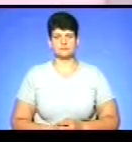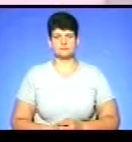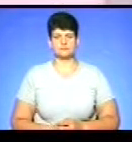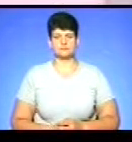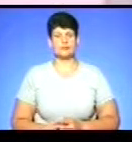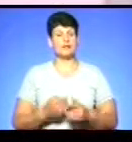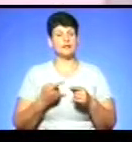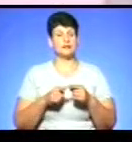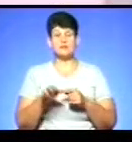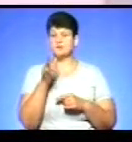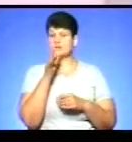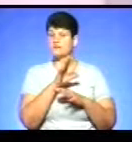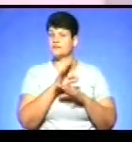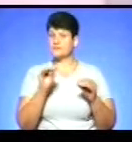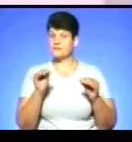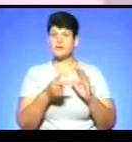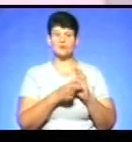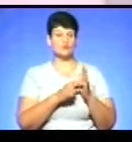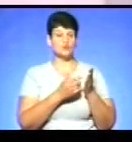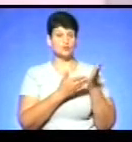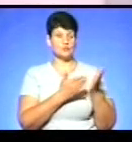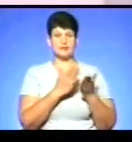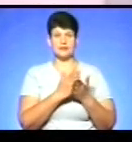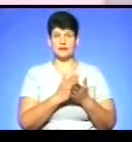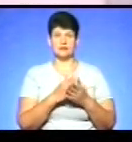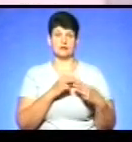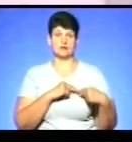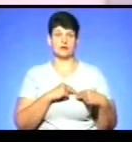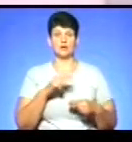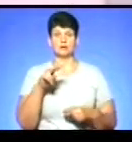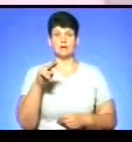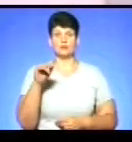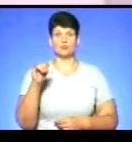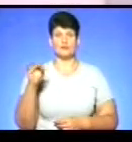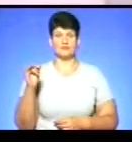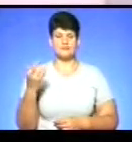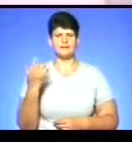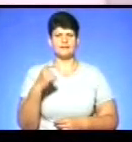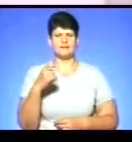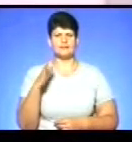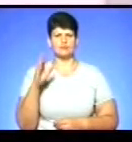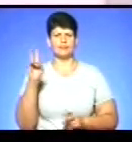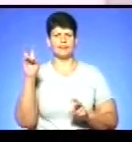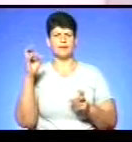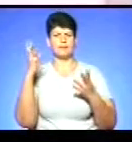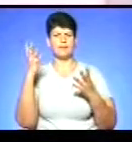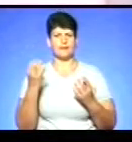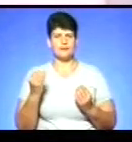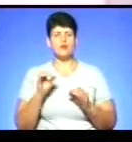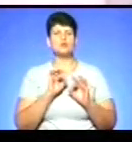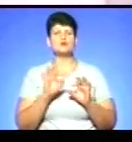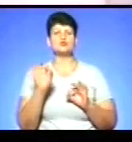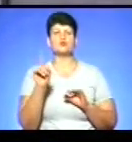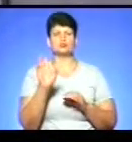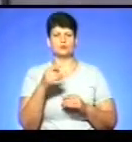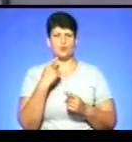На цю пору у мене все. В сусідній студії вже є моя колега Людмила Путькалець. За кілька хвилин в ефірі тема дня. Людмила, розкажіть, про що ви будете